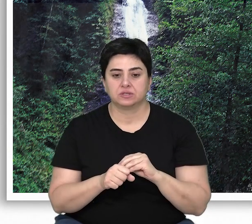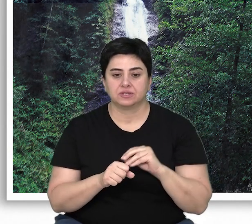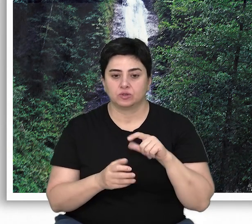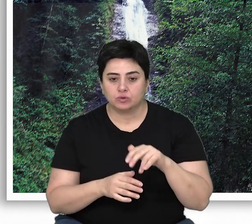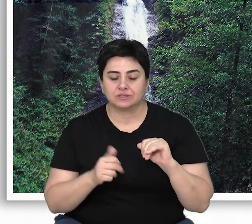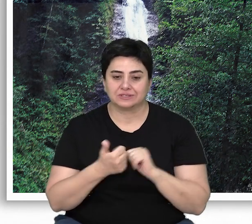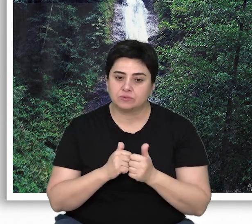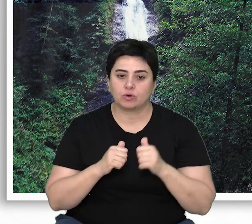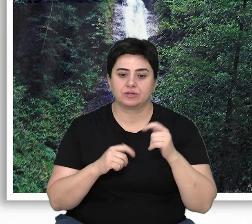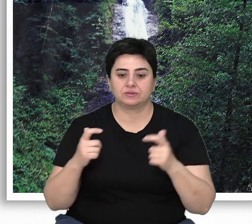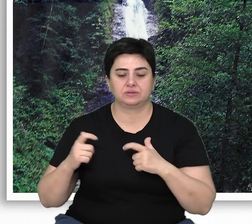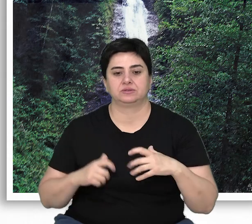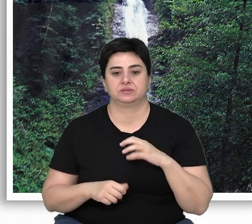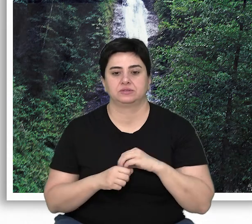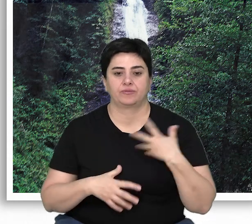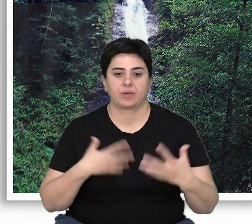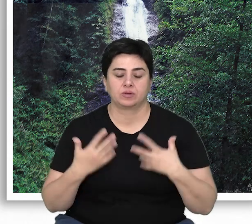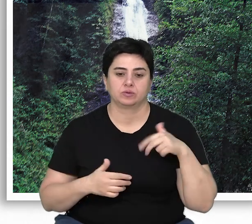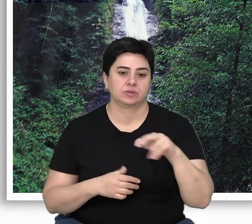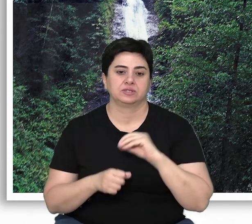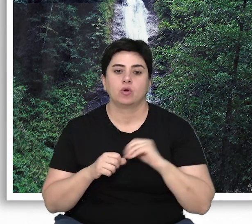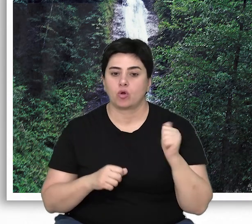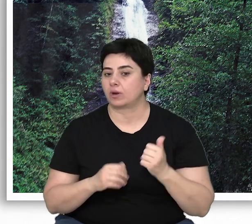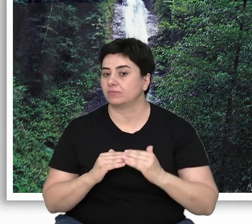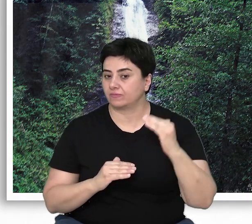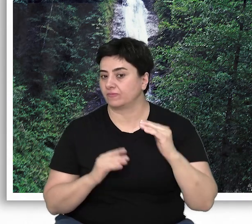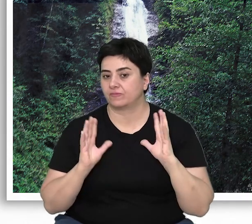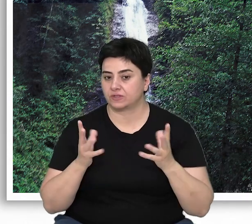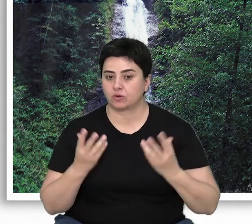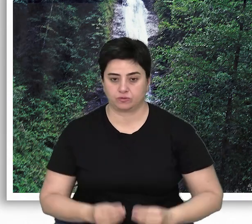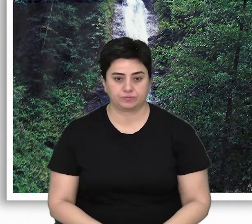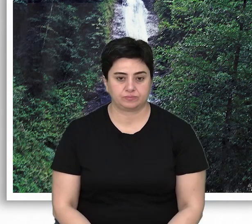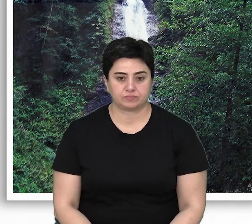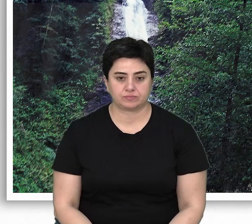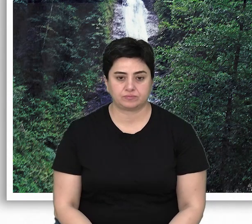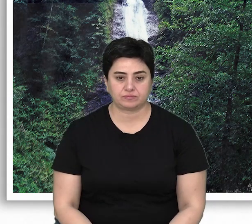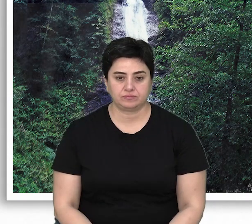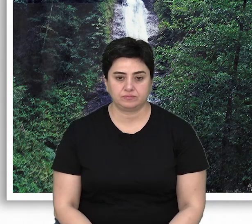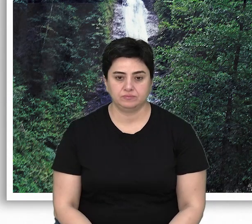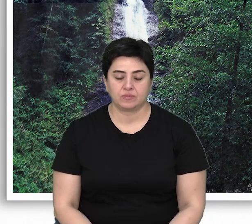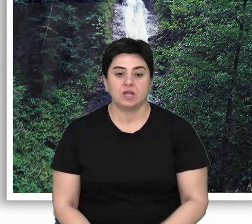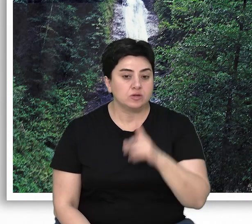özellikle kentlerde yaşayan insanlar için önemi giderek artan bir değer oluşturuyor. Yüzyıllar boyunca